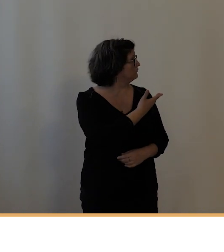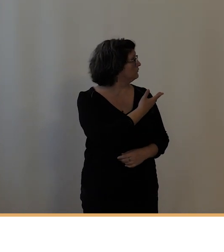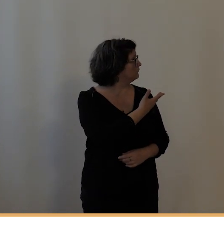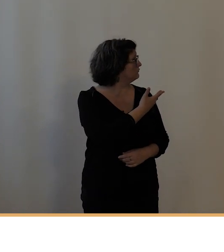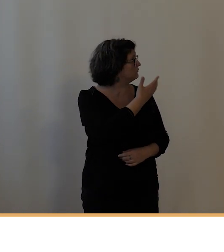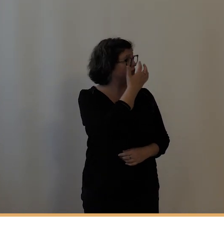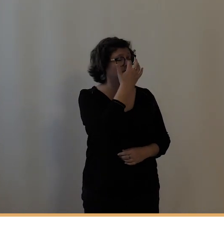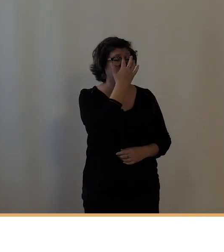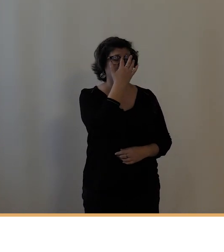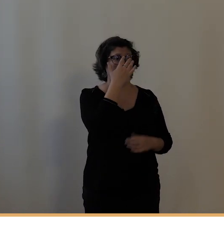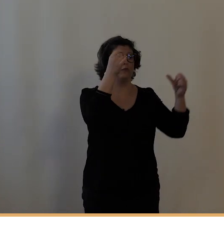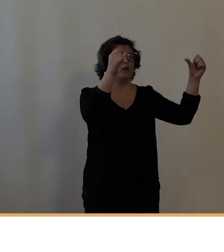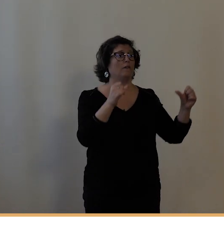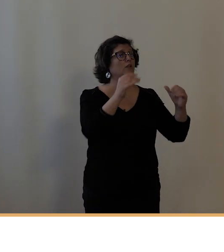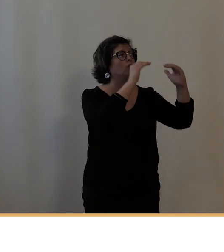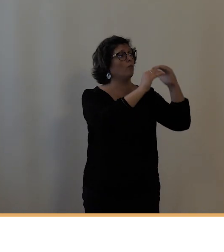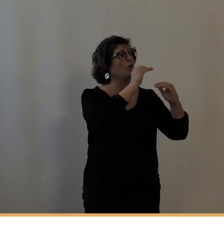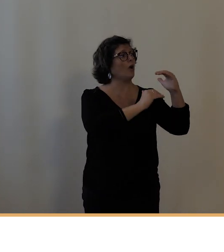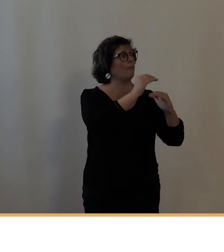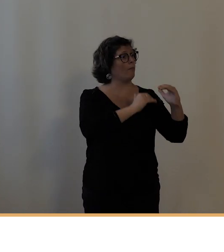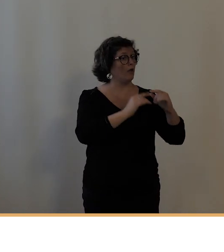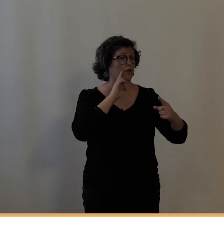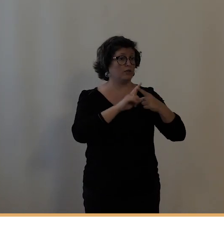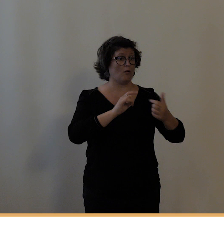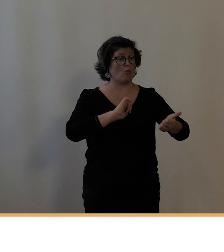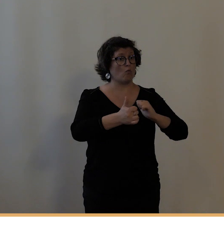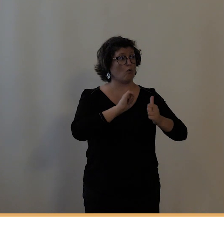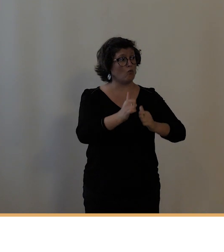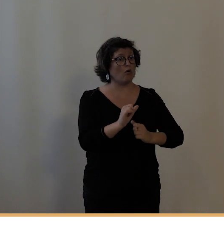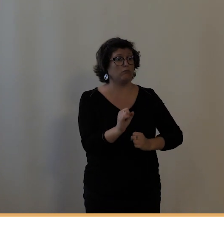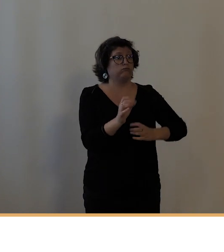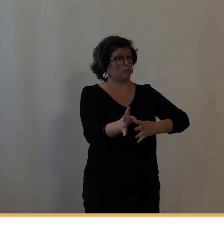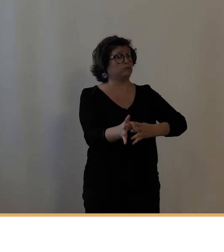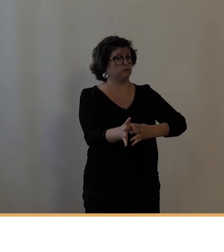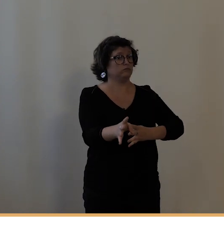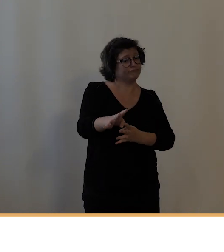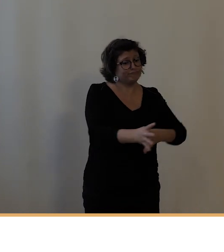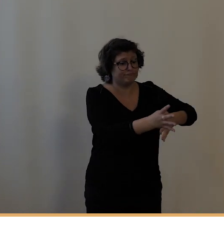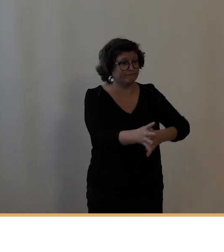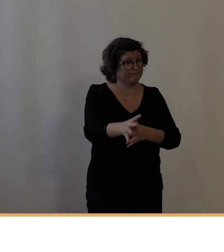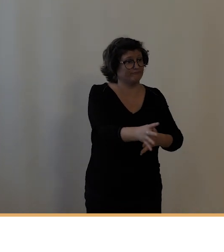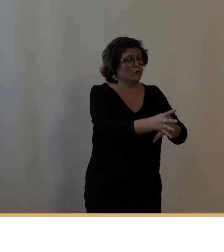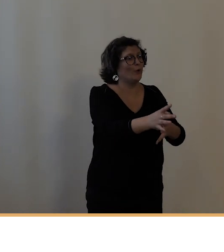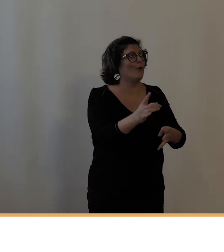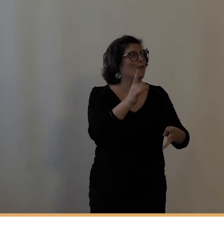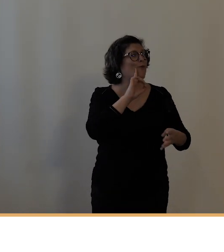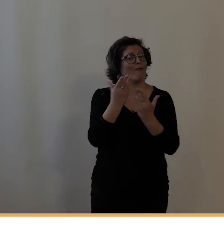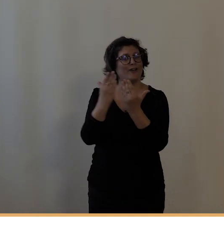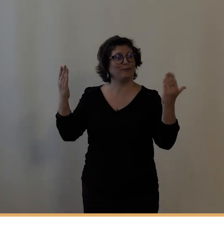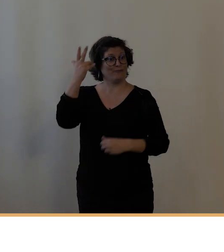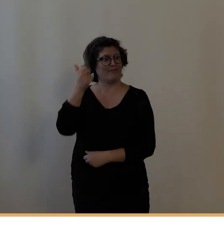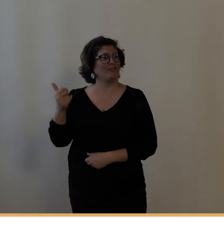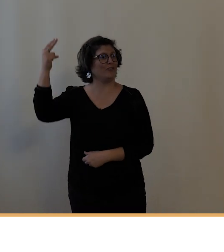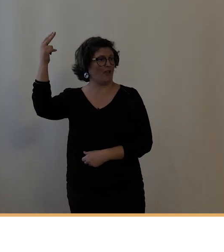des programmes de concours de vélocipèdes organisés dans le cadre de l'exposition nationale qui se tient à Tours.